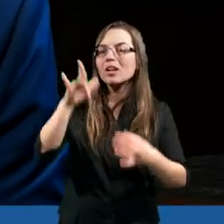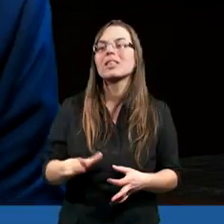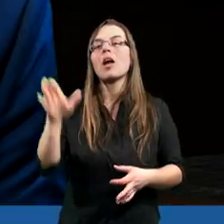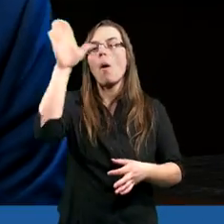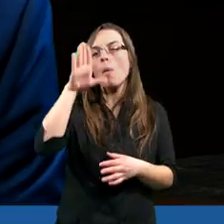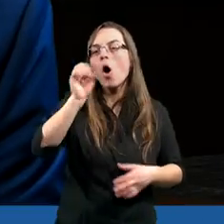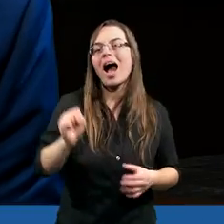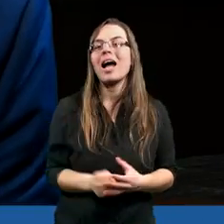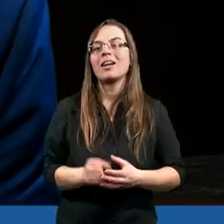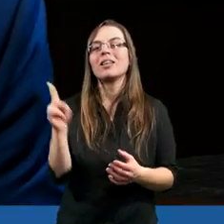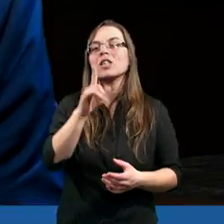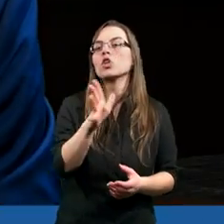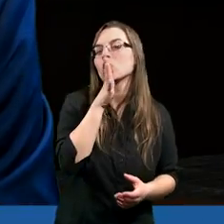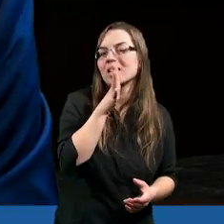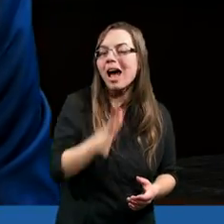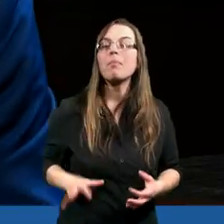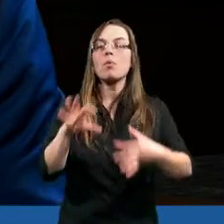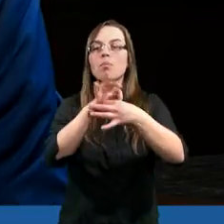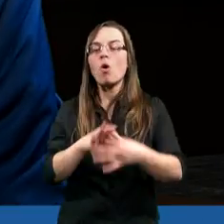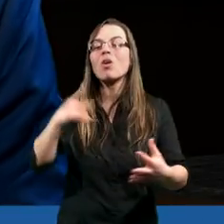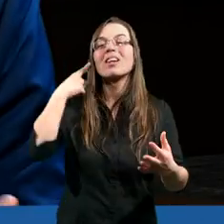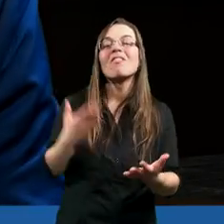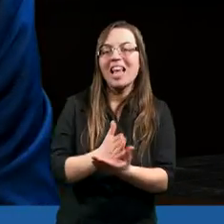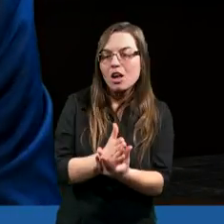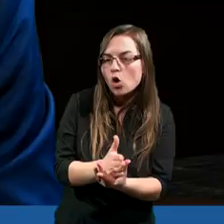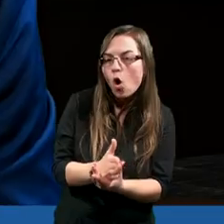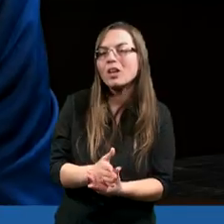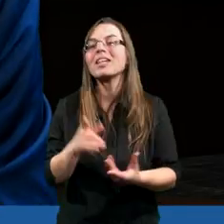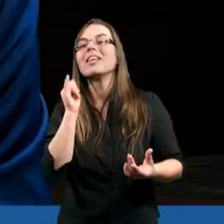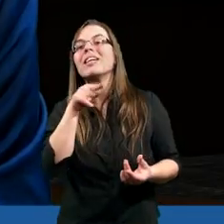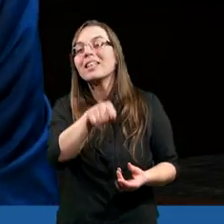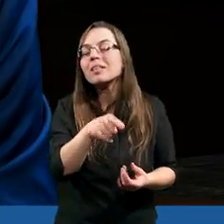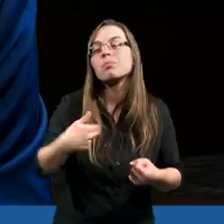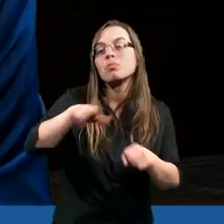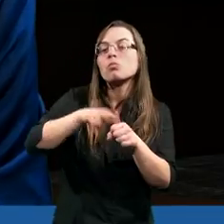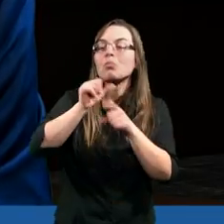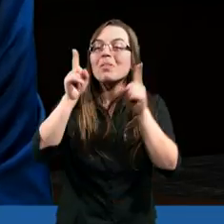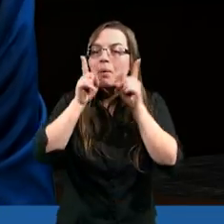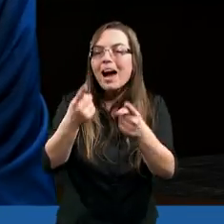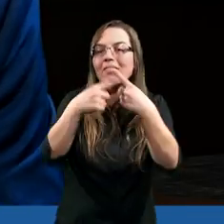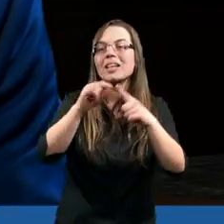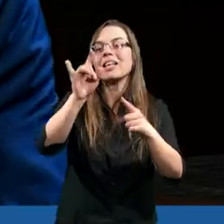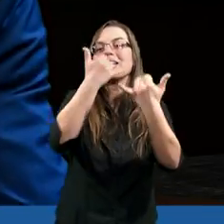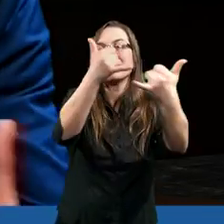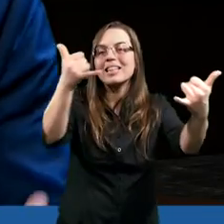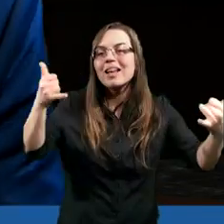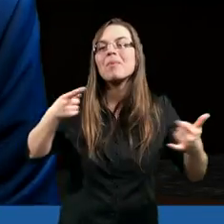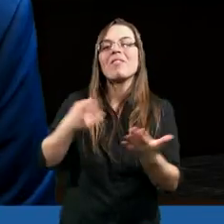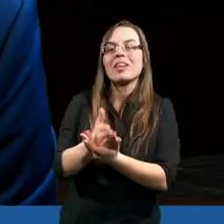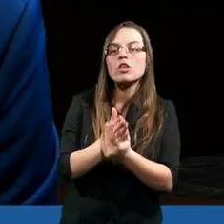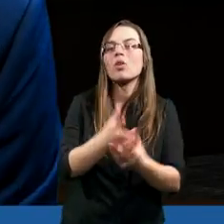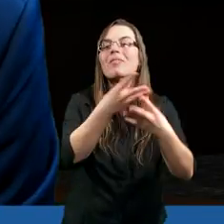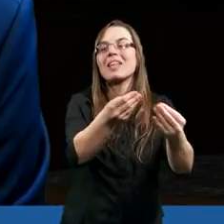Pogan z Żydami, łączy wierzących, tych, którzy są w tym prawdziwym Kościele z innymi